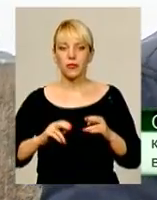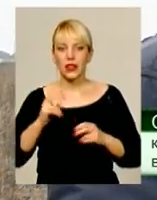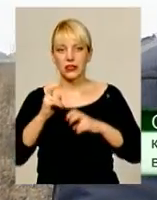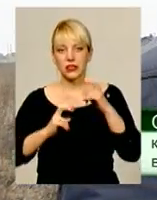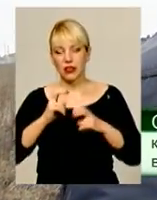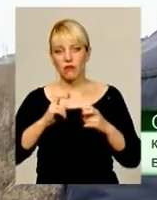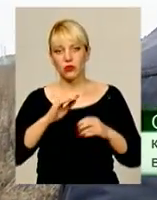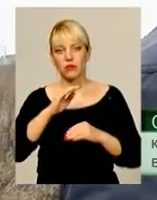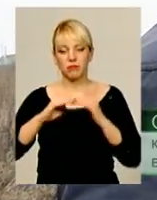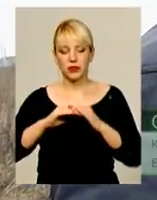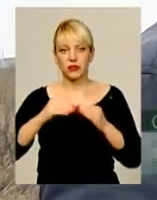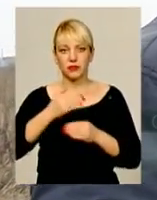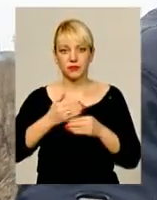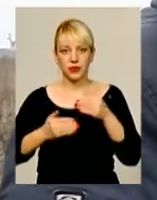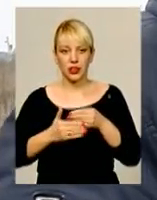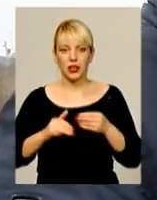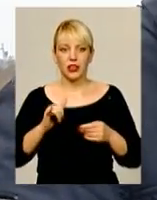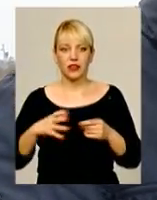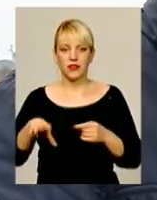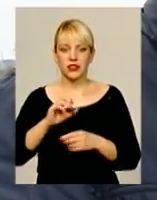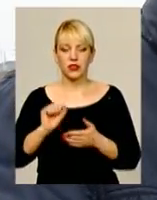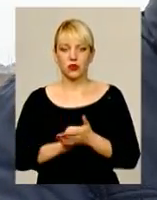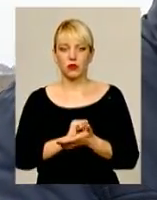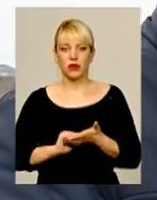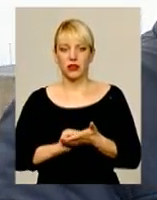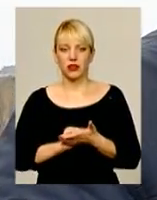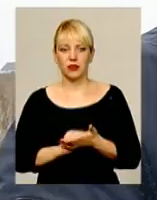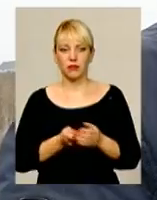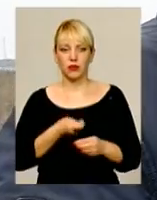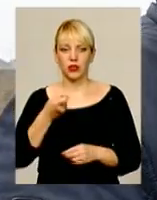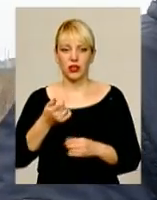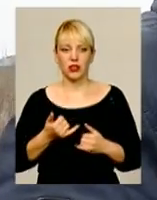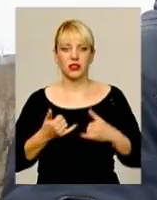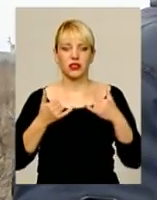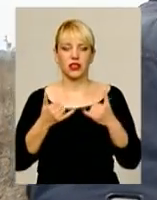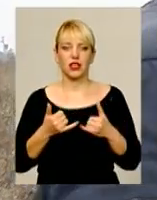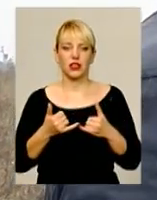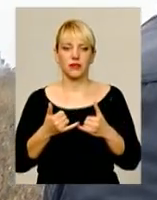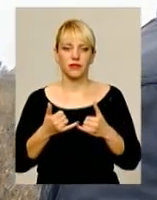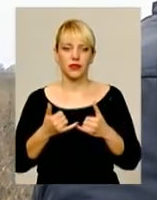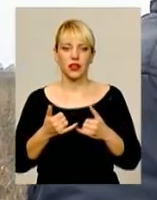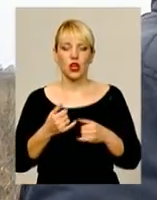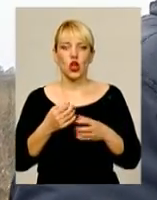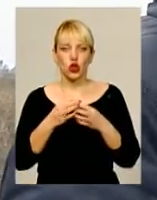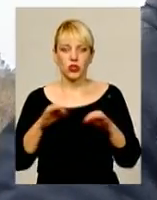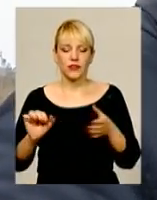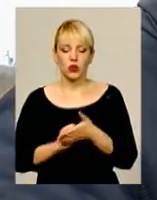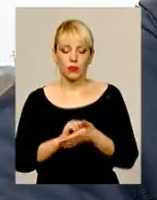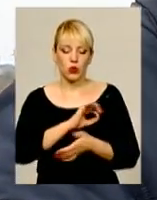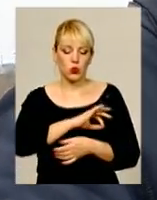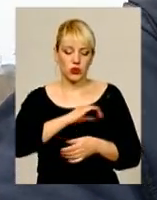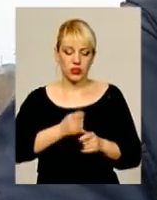плити. А зараз всі документи подали, дозвільні документи юристи подали для